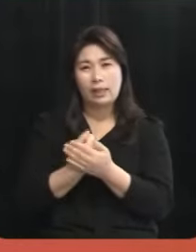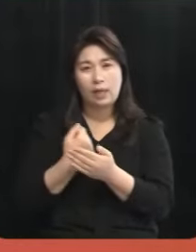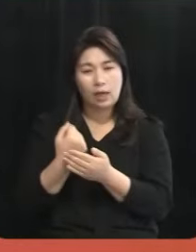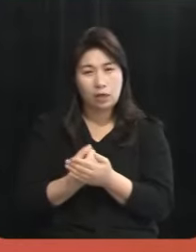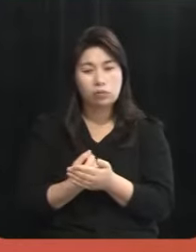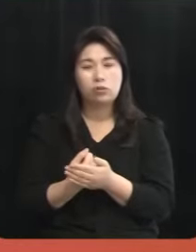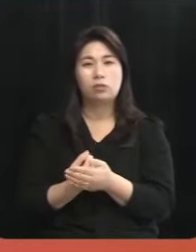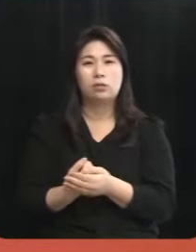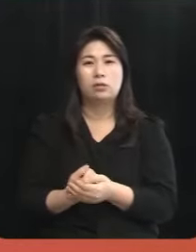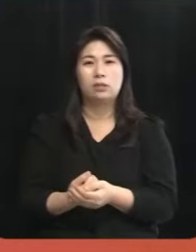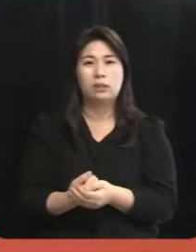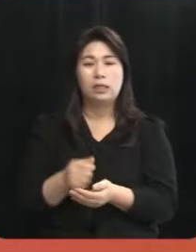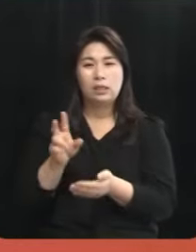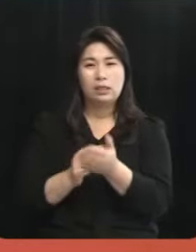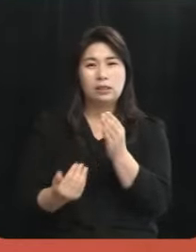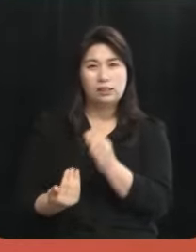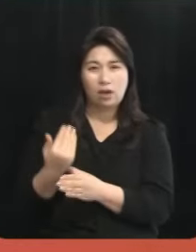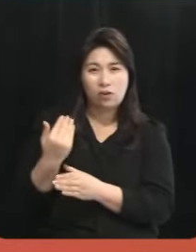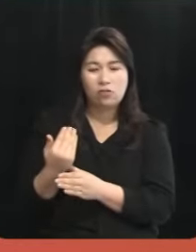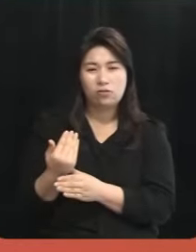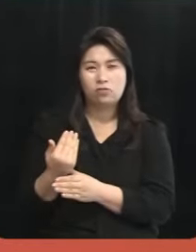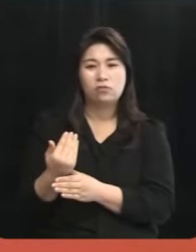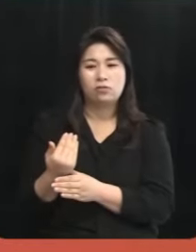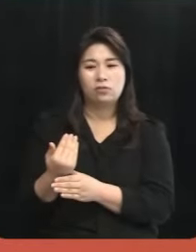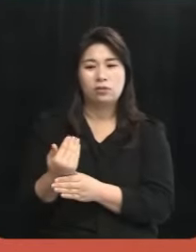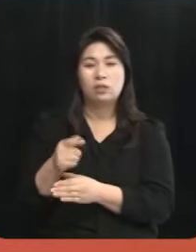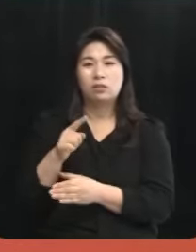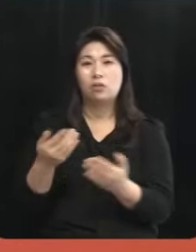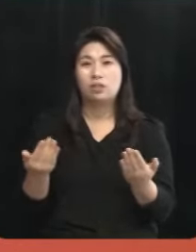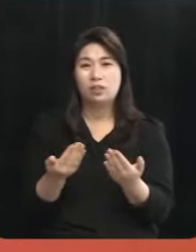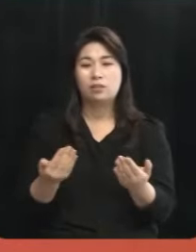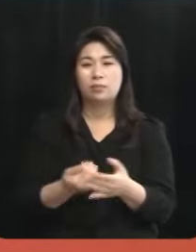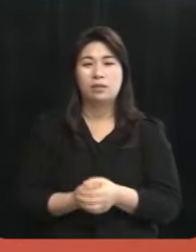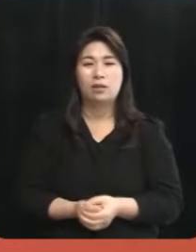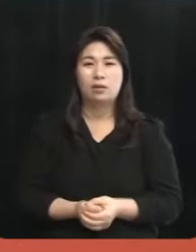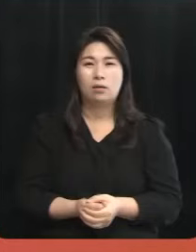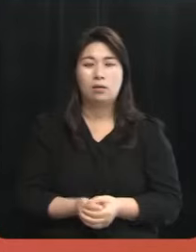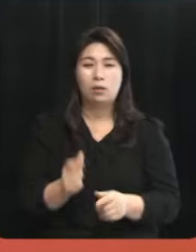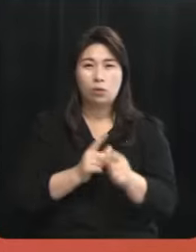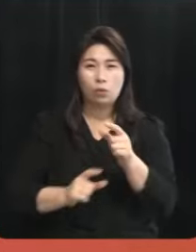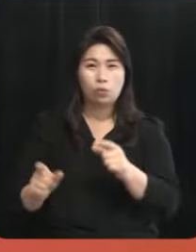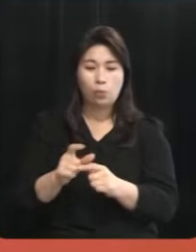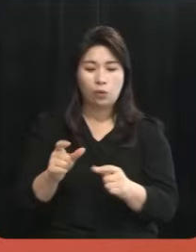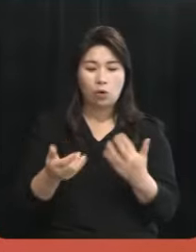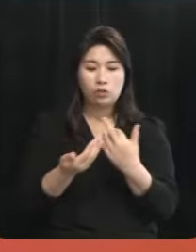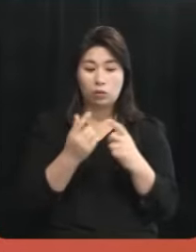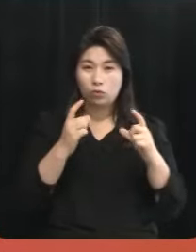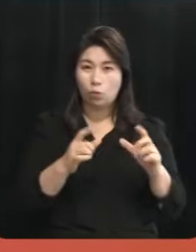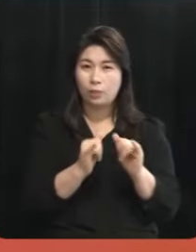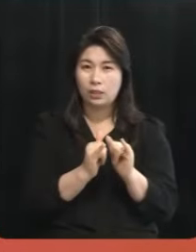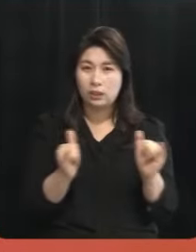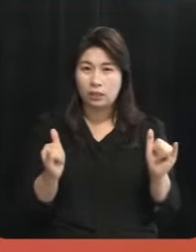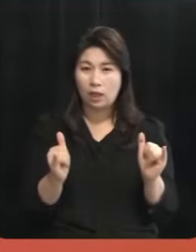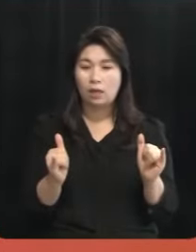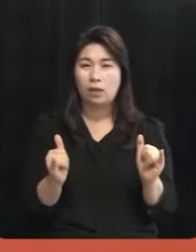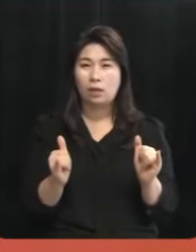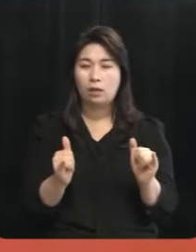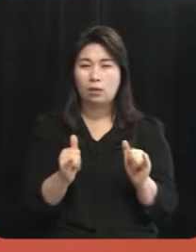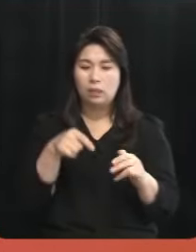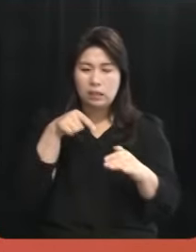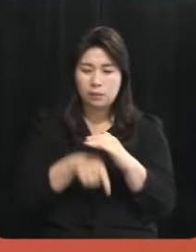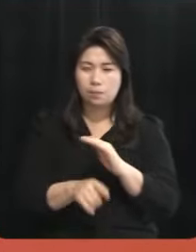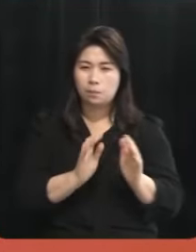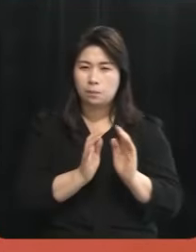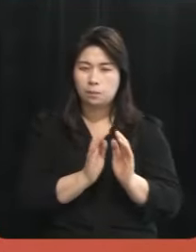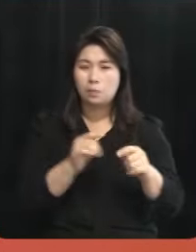사건들로 점철된 그런 일들입니다 좀 더 우리 제주도민들의 심도 있는 숙고와